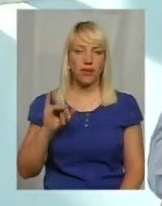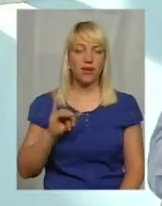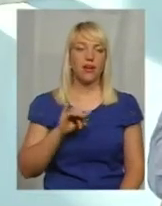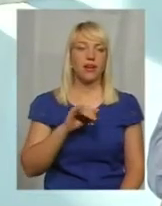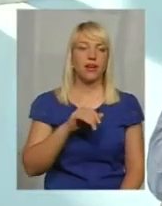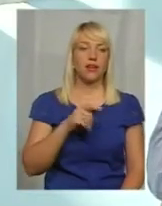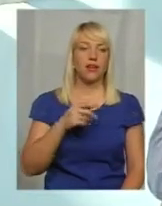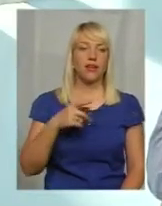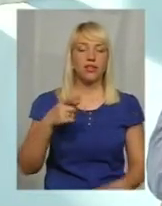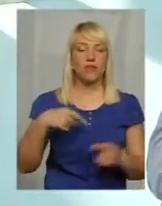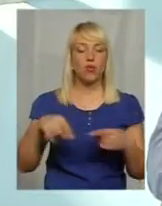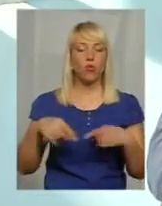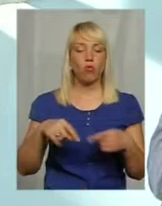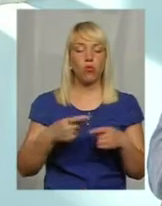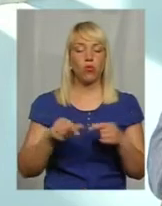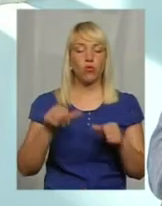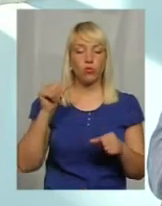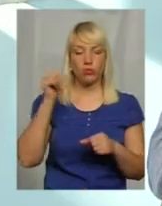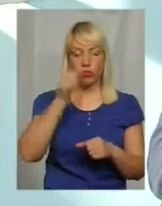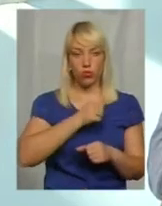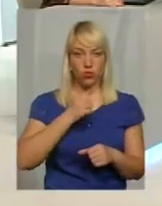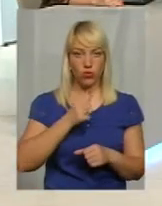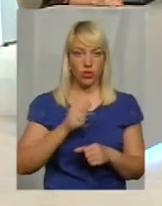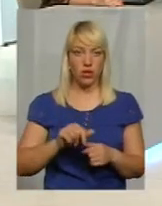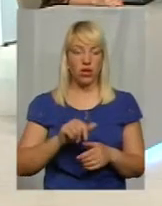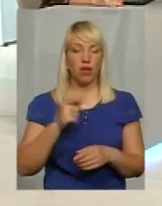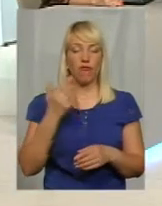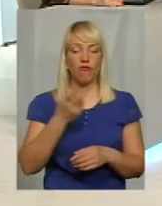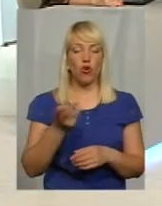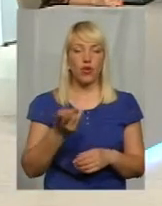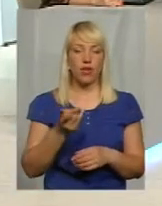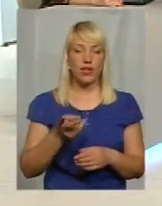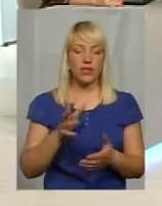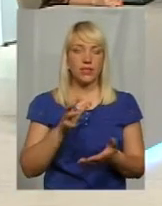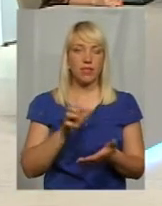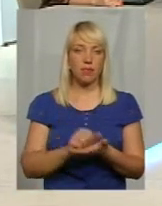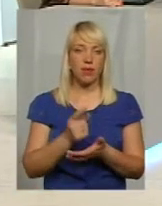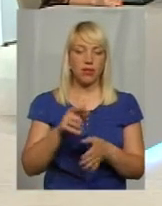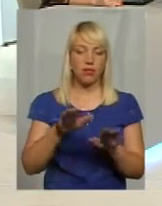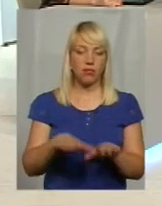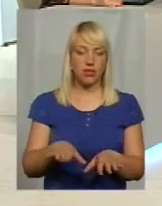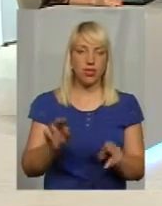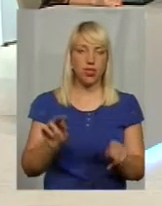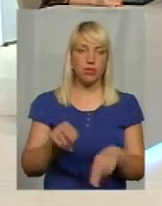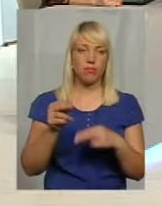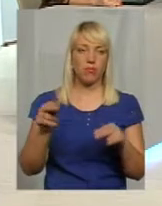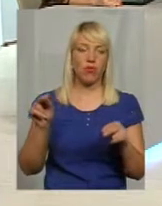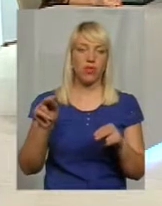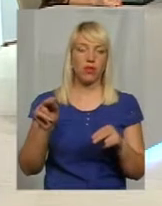це футбол. В тому році вони стали по цілий перший місяць чемпіонату